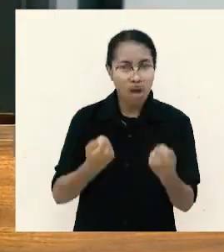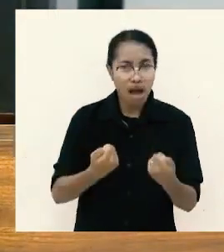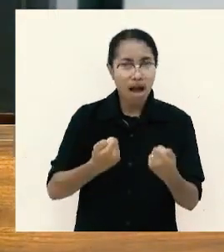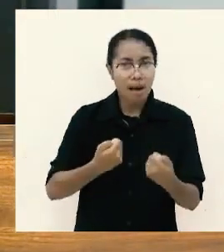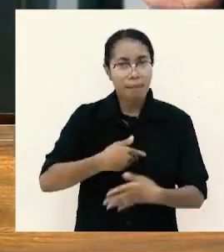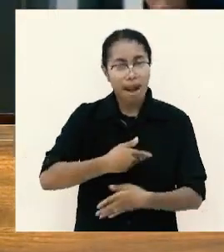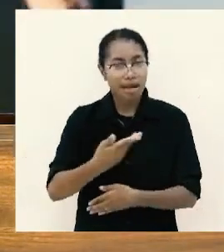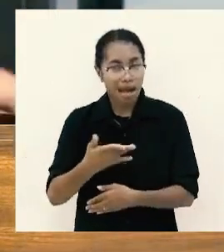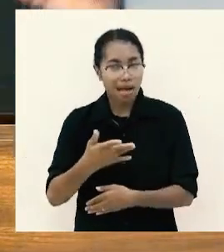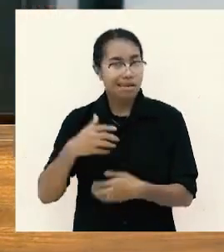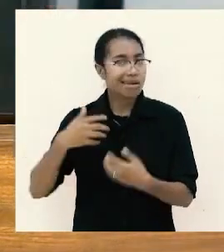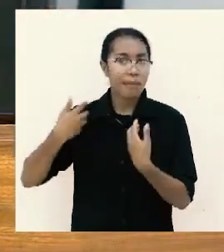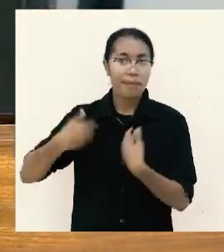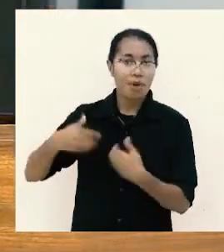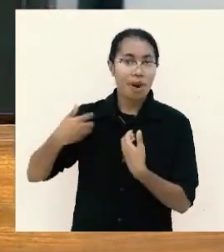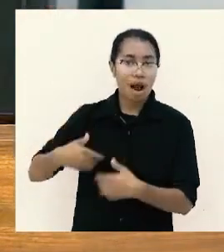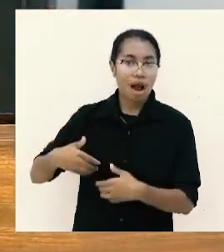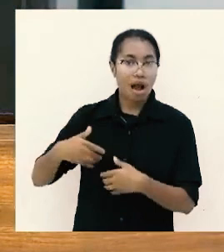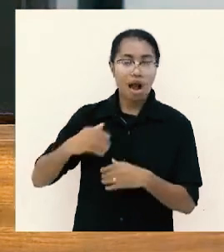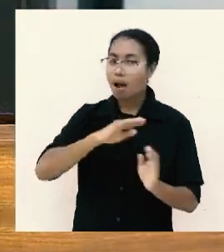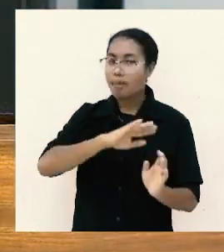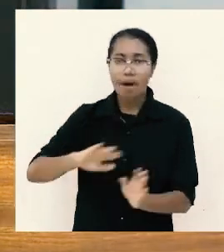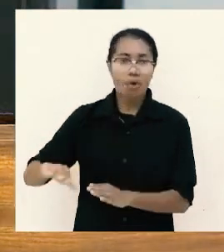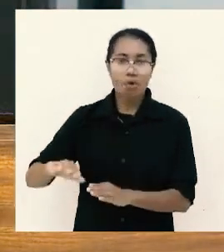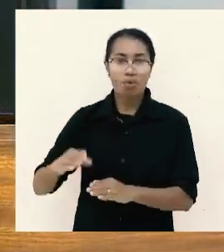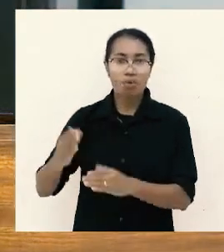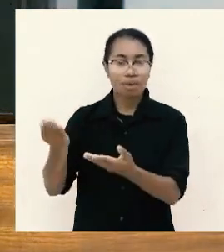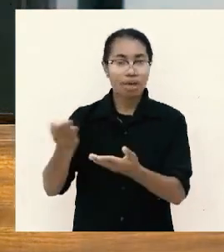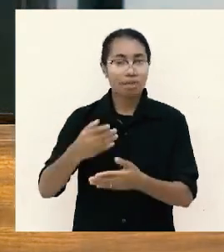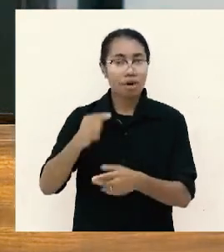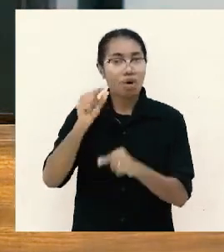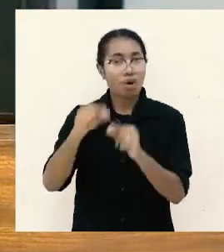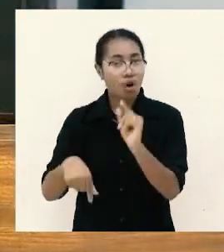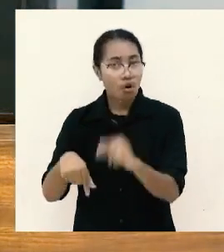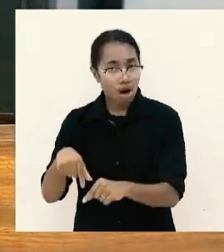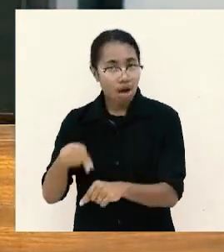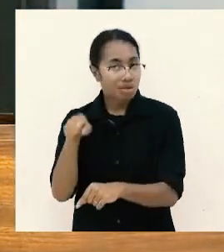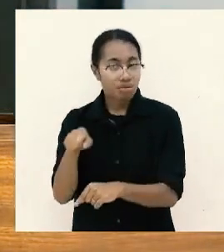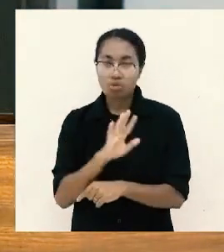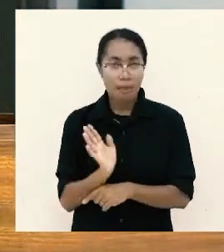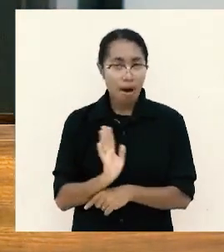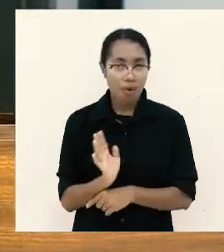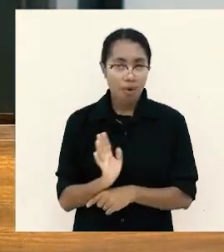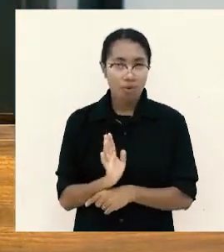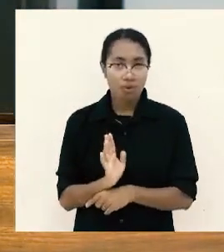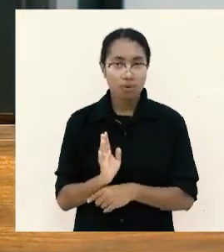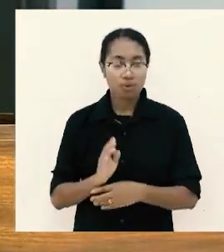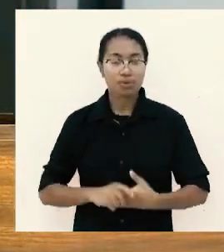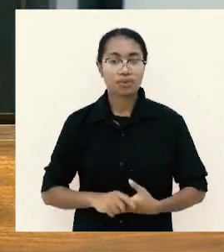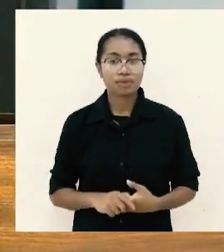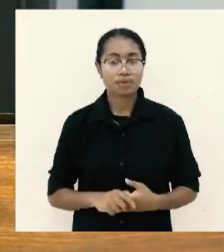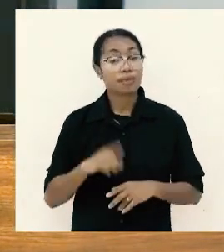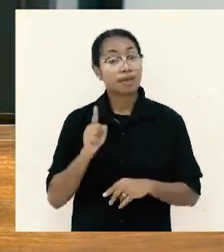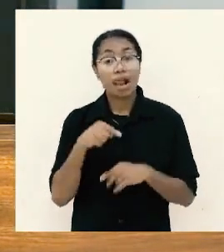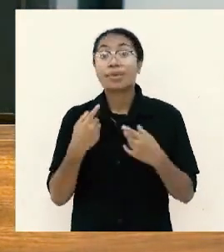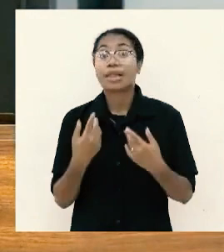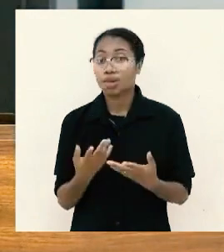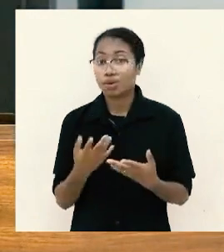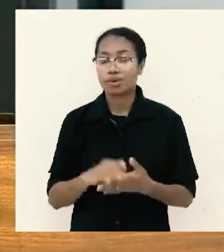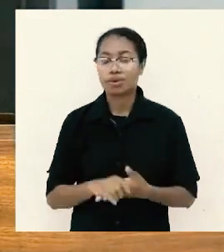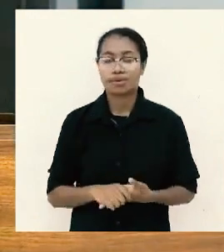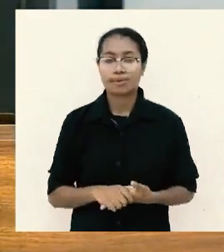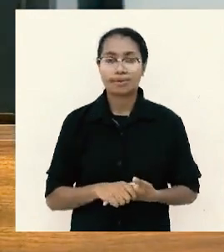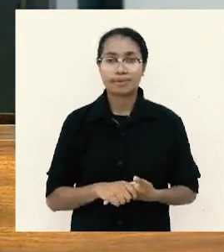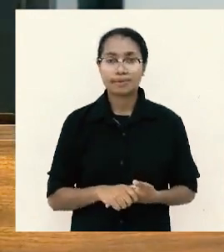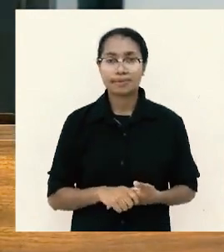dia menolak pemberian pemberian itu kalau begitu ya